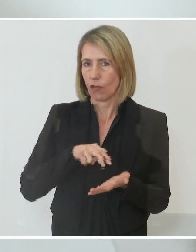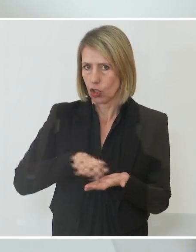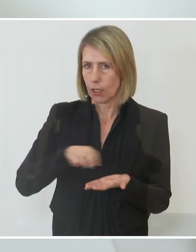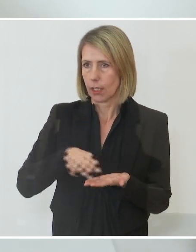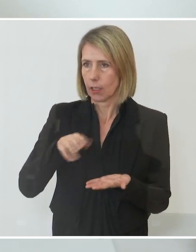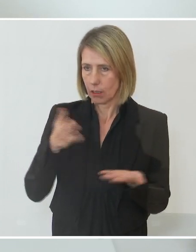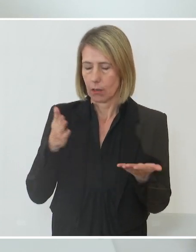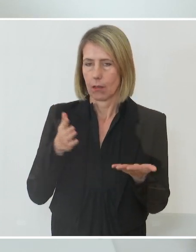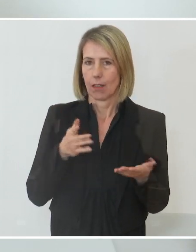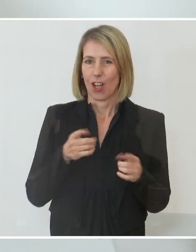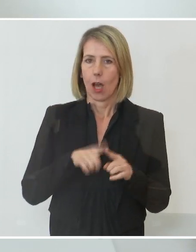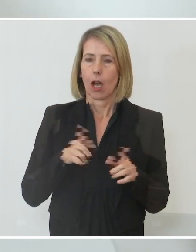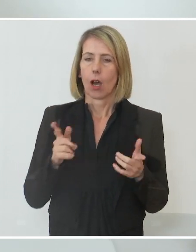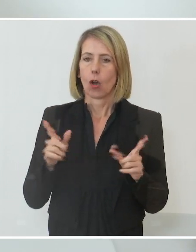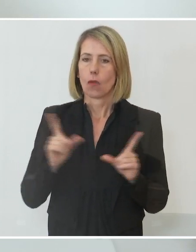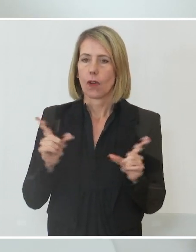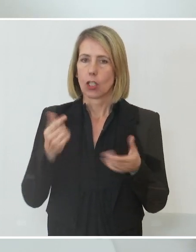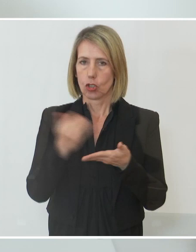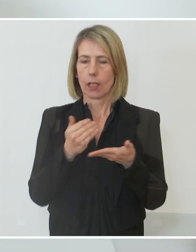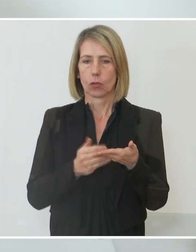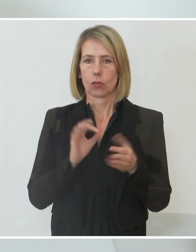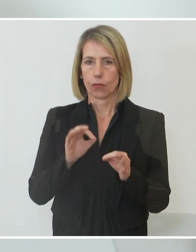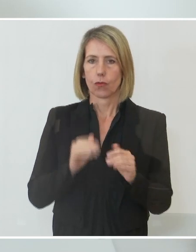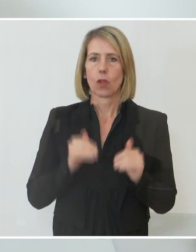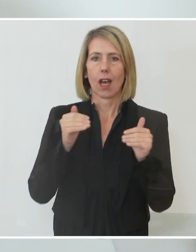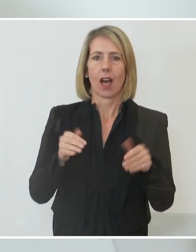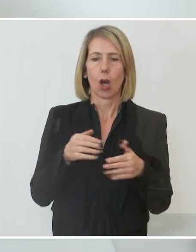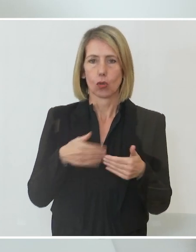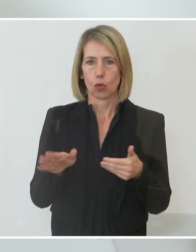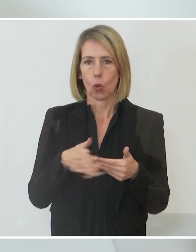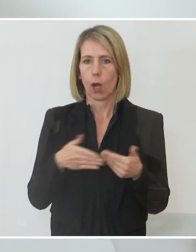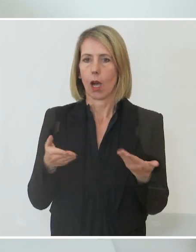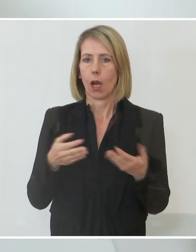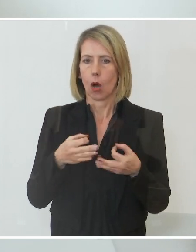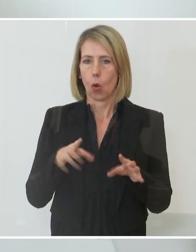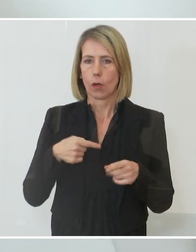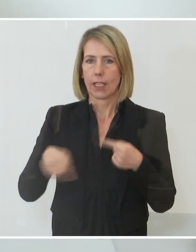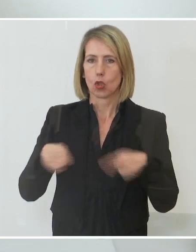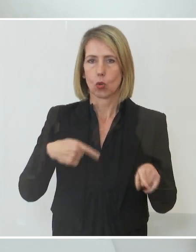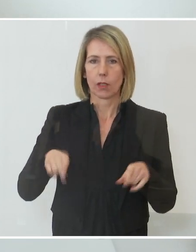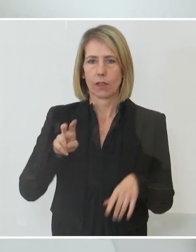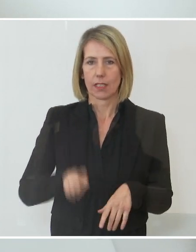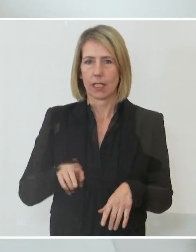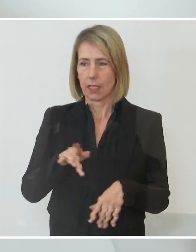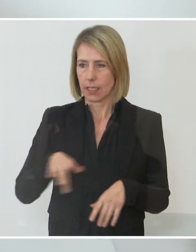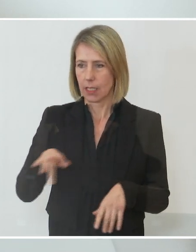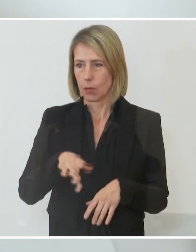Und die Veranstaltungsregeln für Outdoor ohne zugewiesene Sitzplätze sind